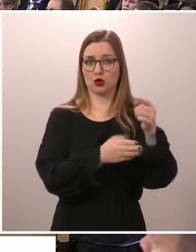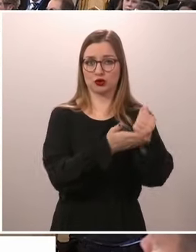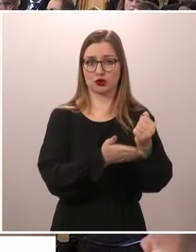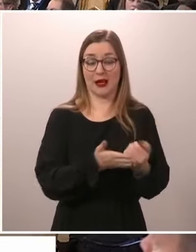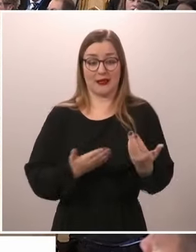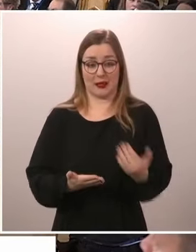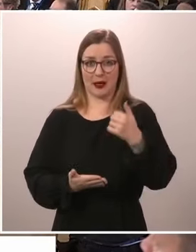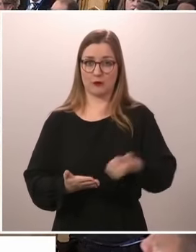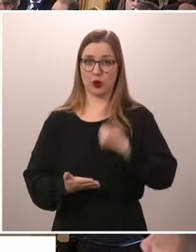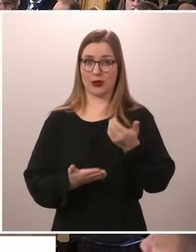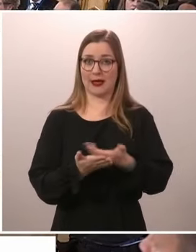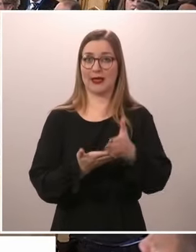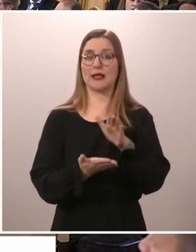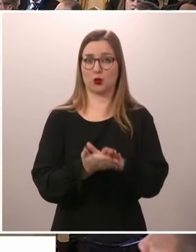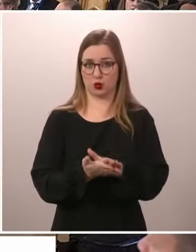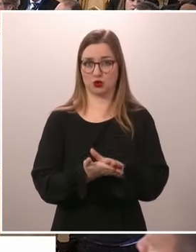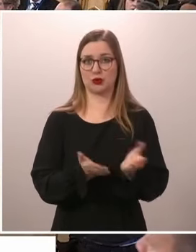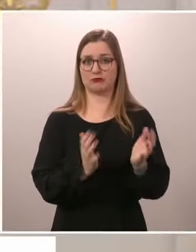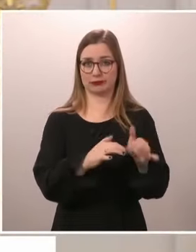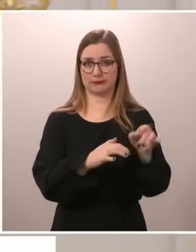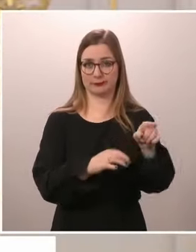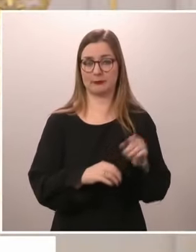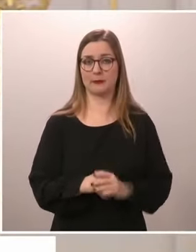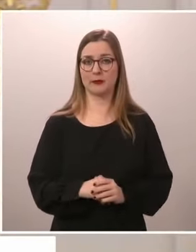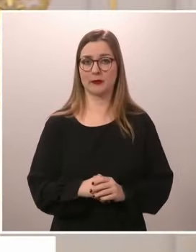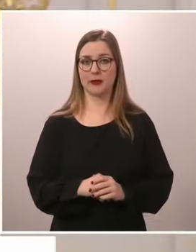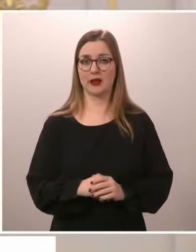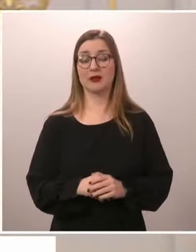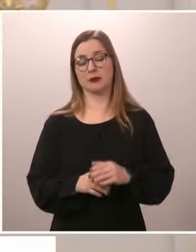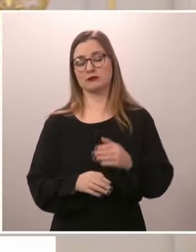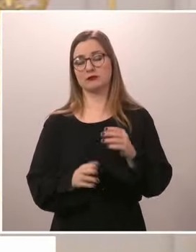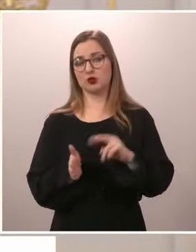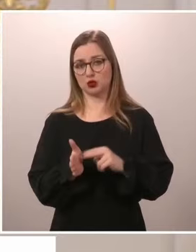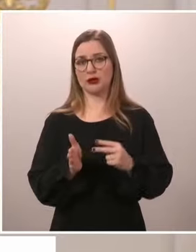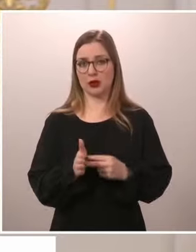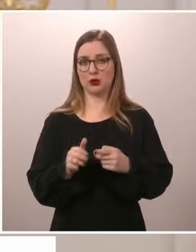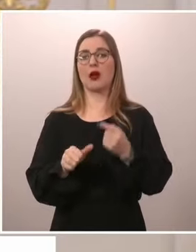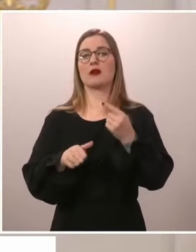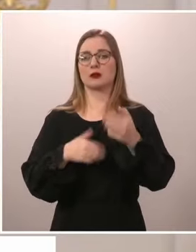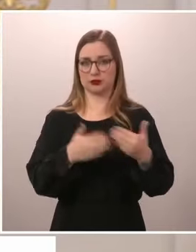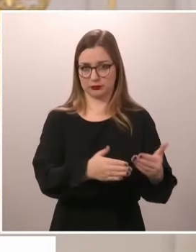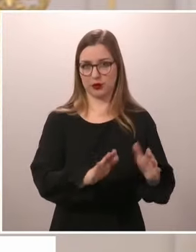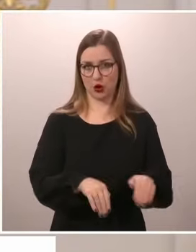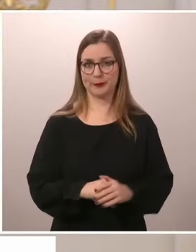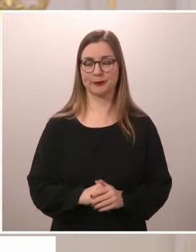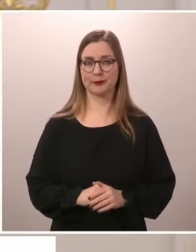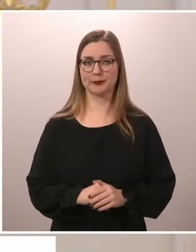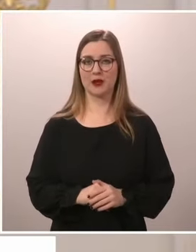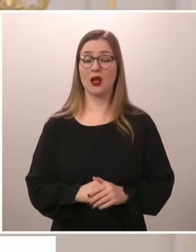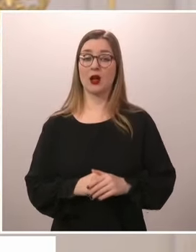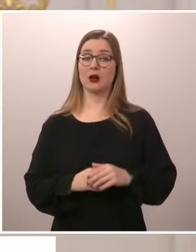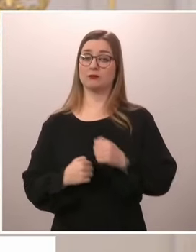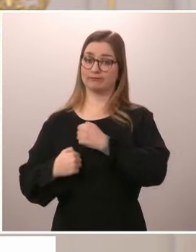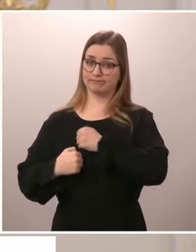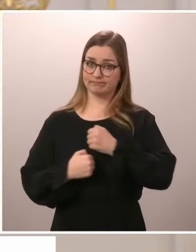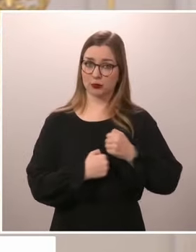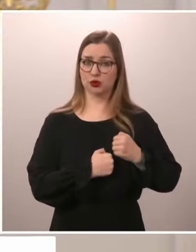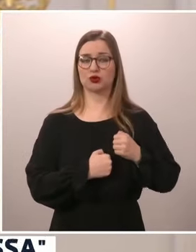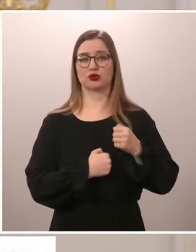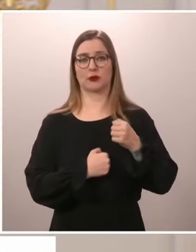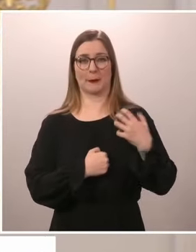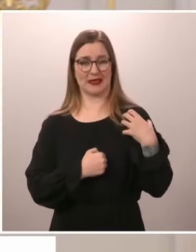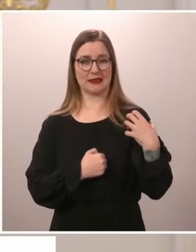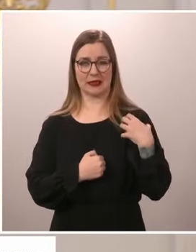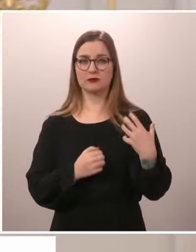heinäkuussa, eli siinä vaiheessa rakentaminen on alkanut. Olen jo käynyt keskustelua puolustusvoimien ja puolustusministerin kanssa